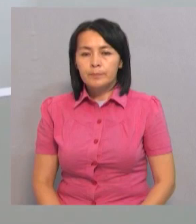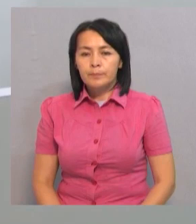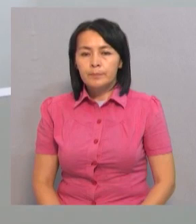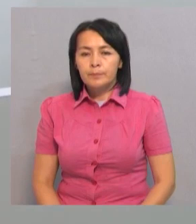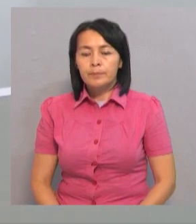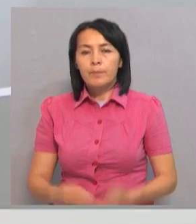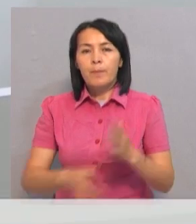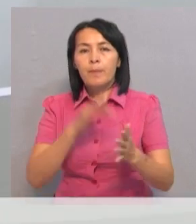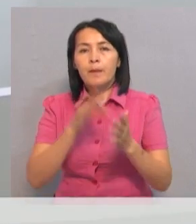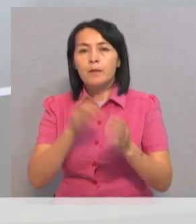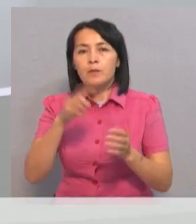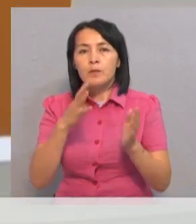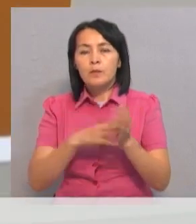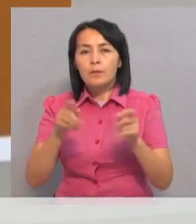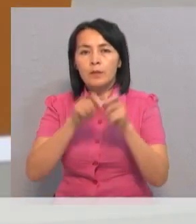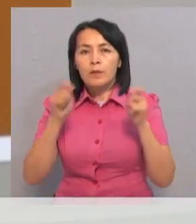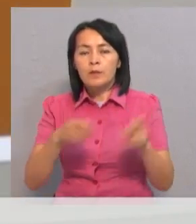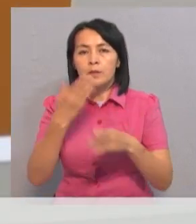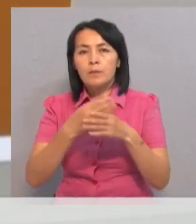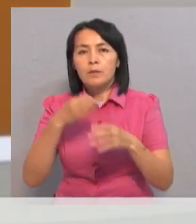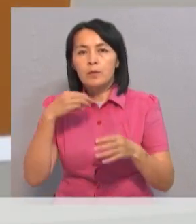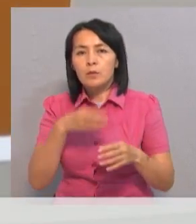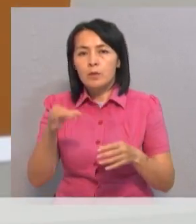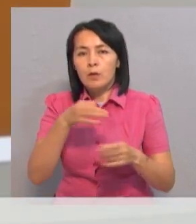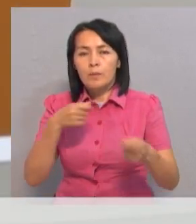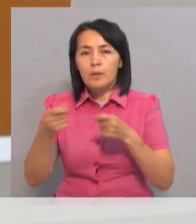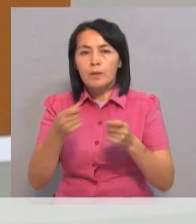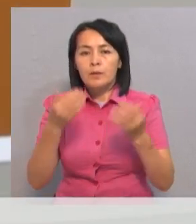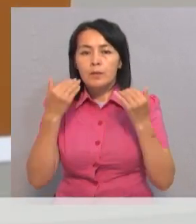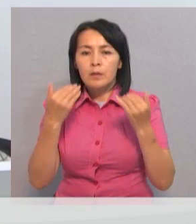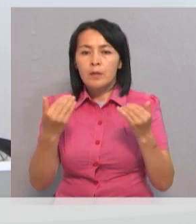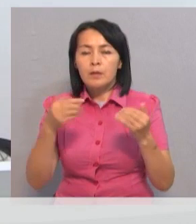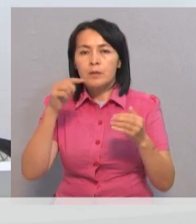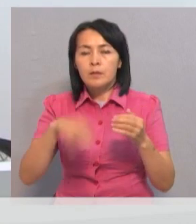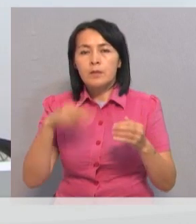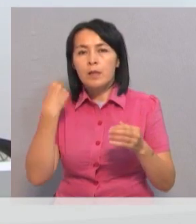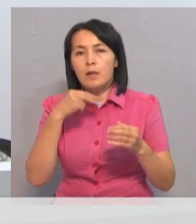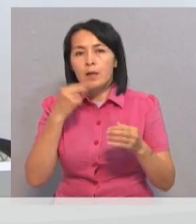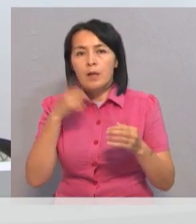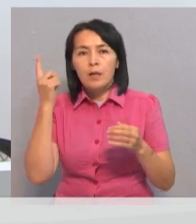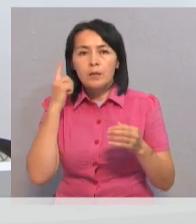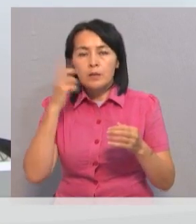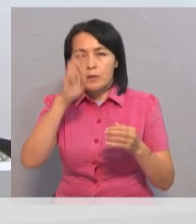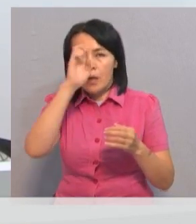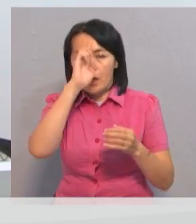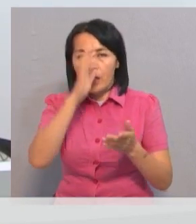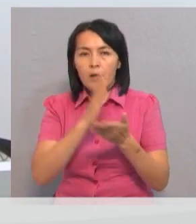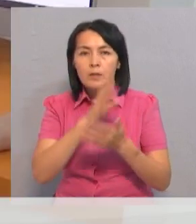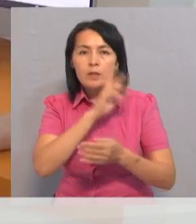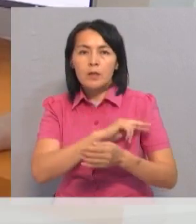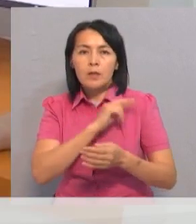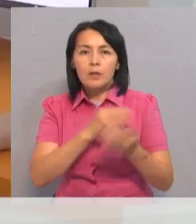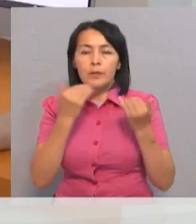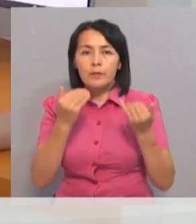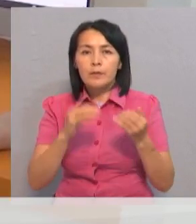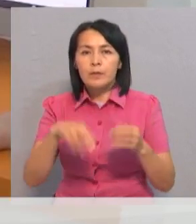Центр 109 был открыт при поддержке Акима Туркестанской области на основе концепции президента, слышащие государства, работающие